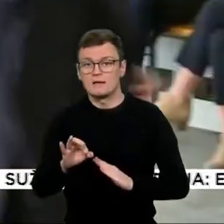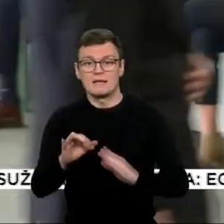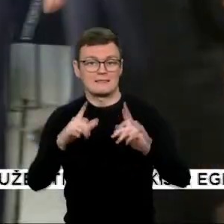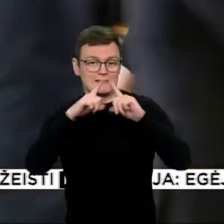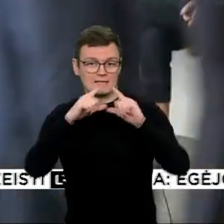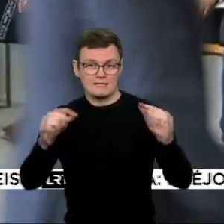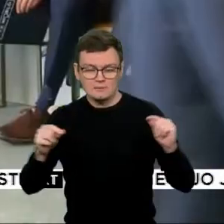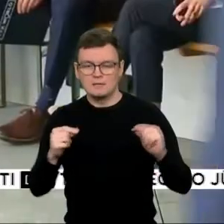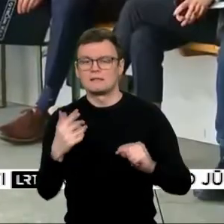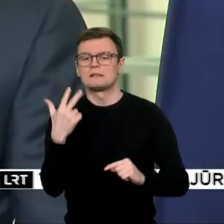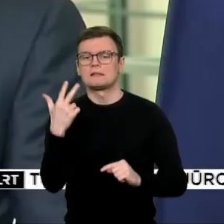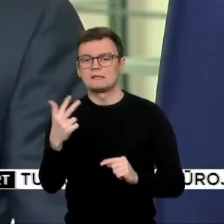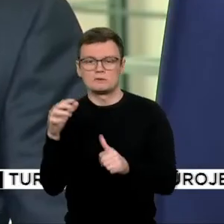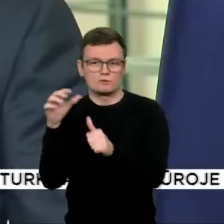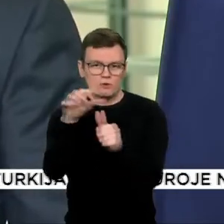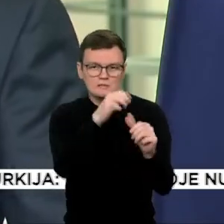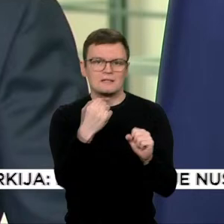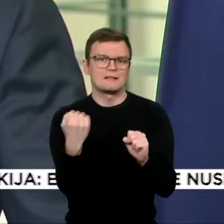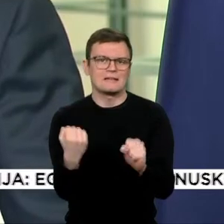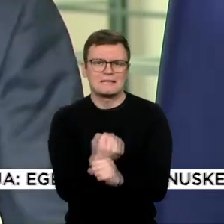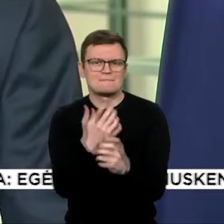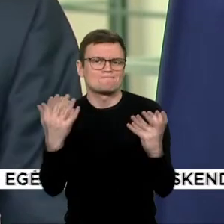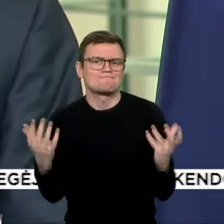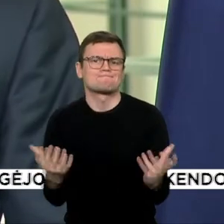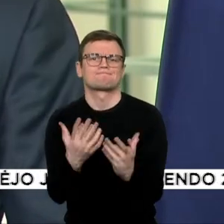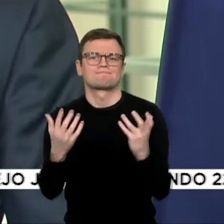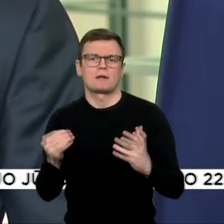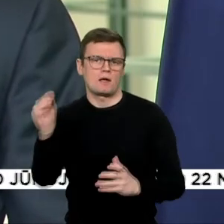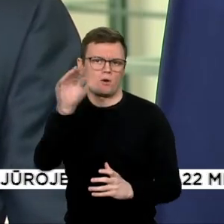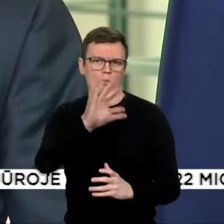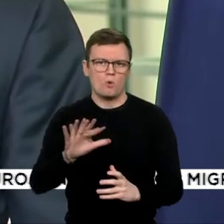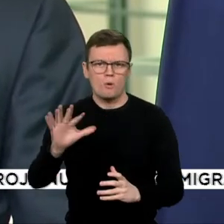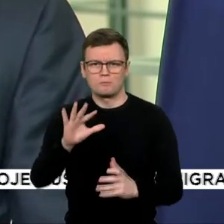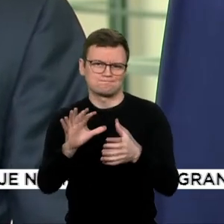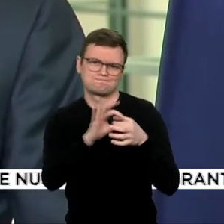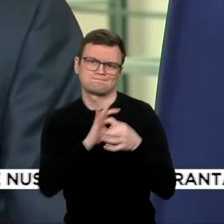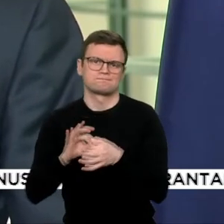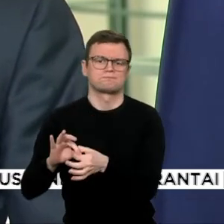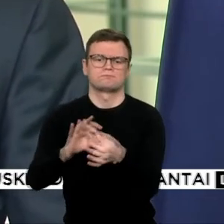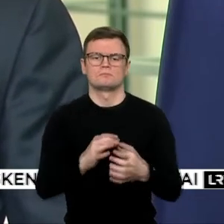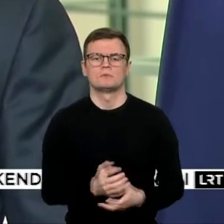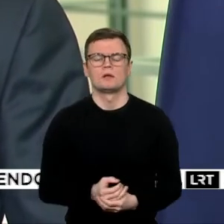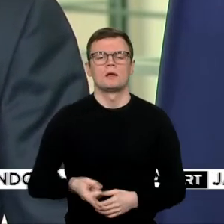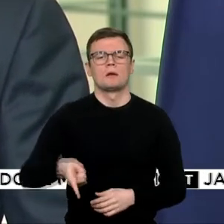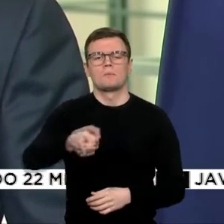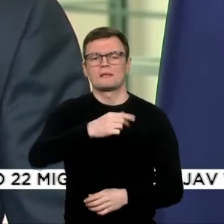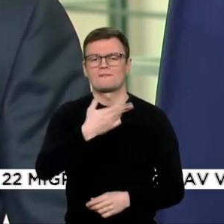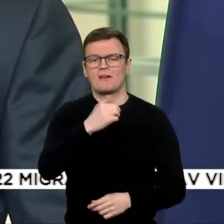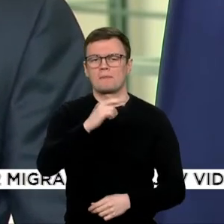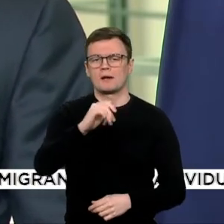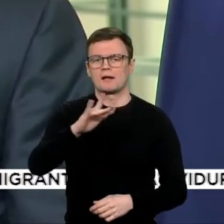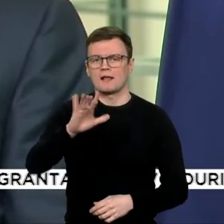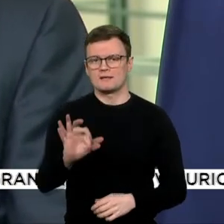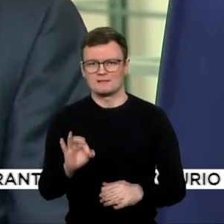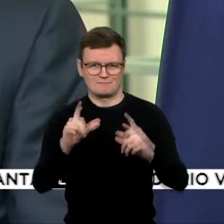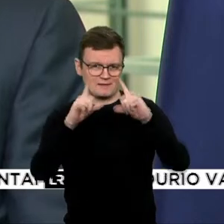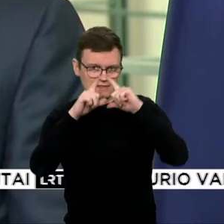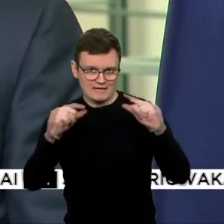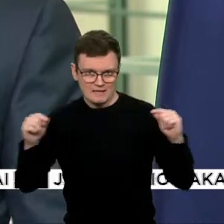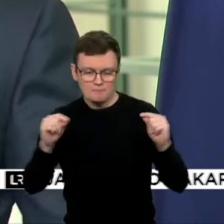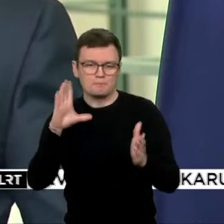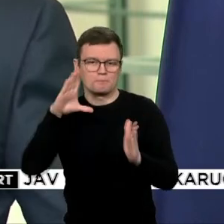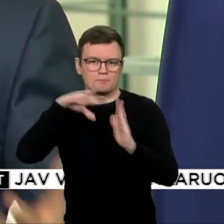mobilizuoti visą Europą. Europą ir mes kaip Weimaro trikampis jaučiame atsakomybę už kuo geresnę